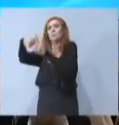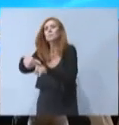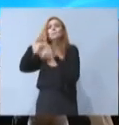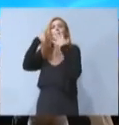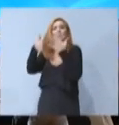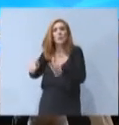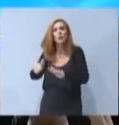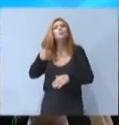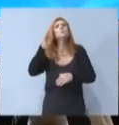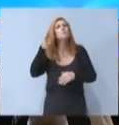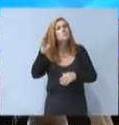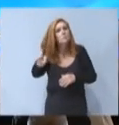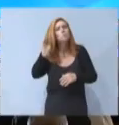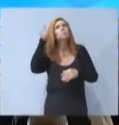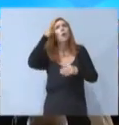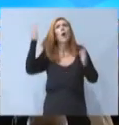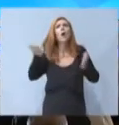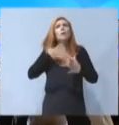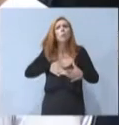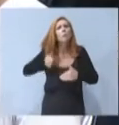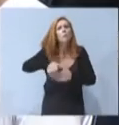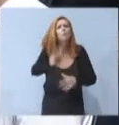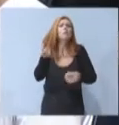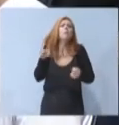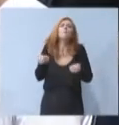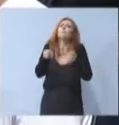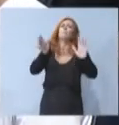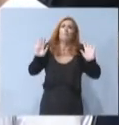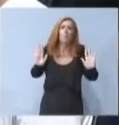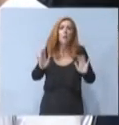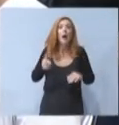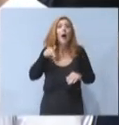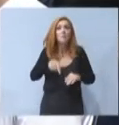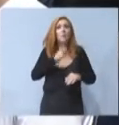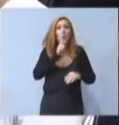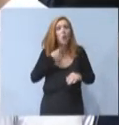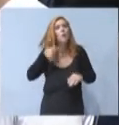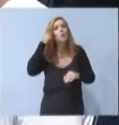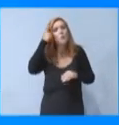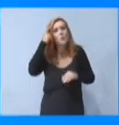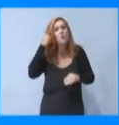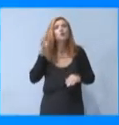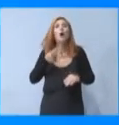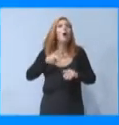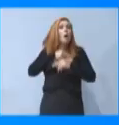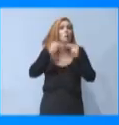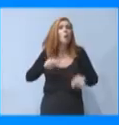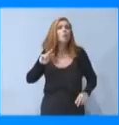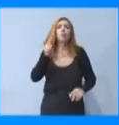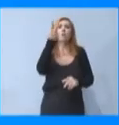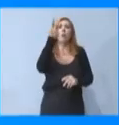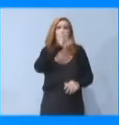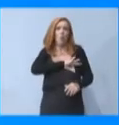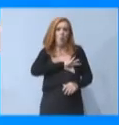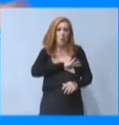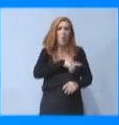όπως οι ίδιοι θέλουν. Είναι μια πολιτική που πιστεύω ότι θα έχει ένα διπλό αποτέλεσμα. Οι εργοδότες θα